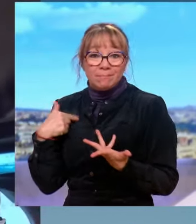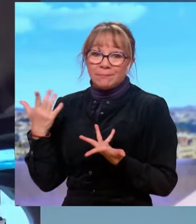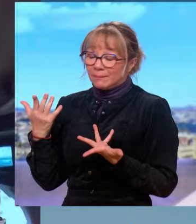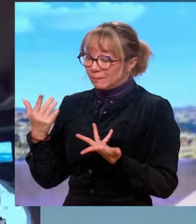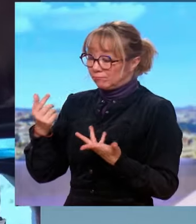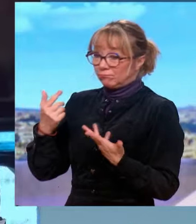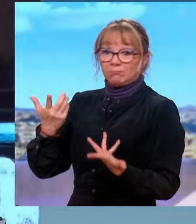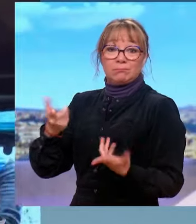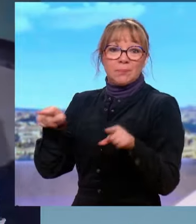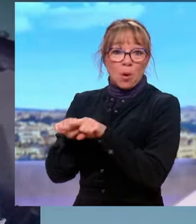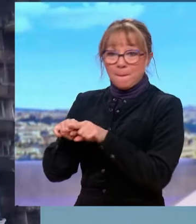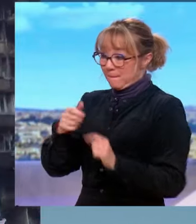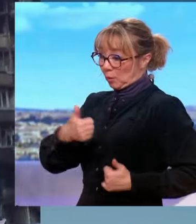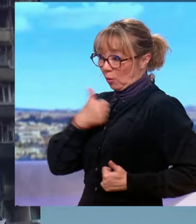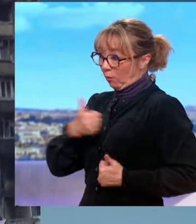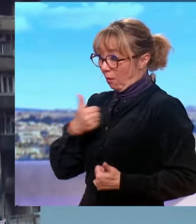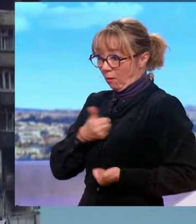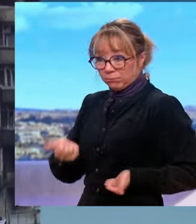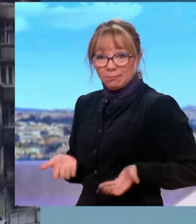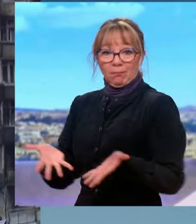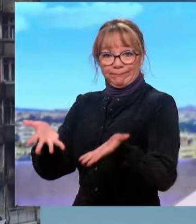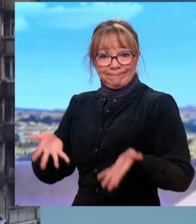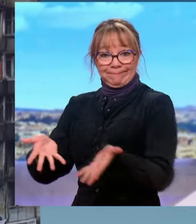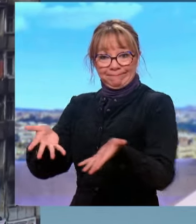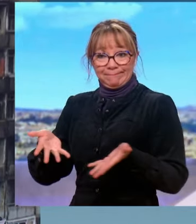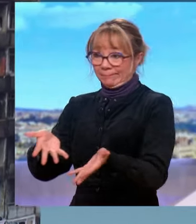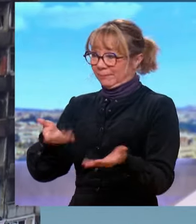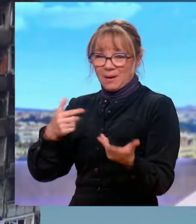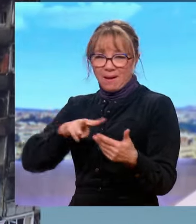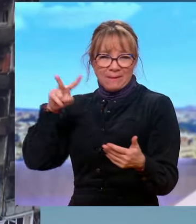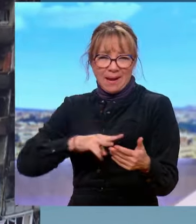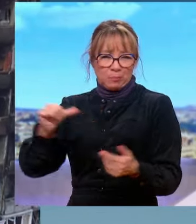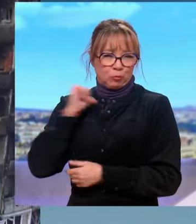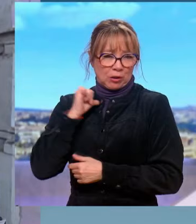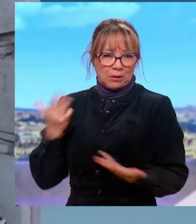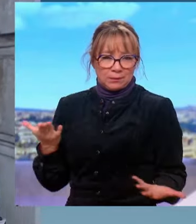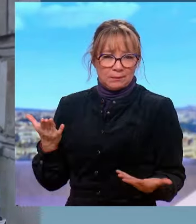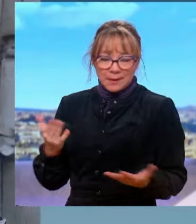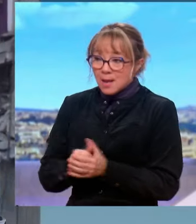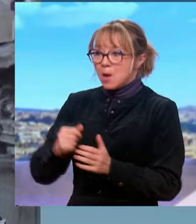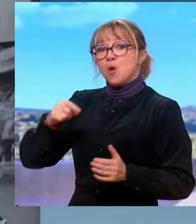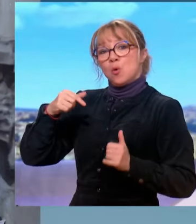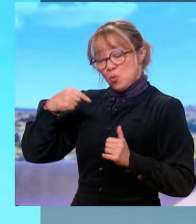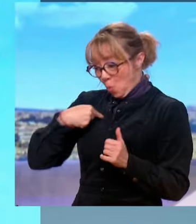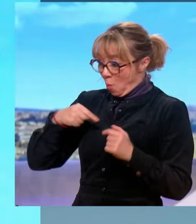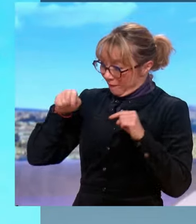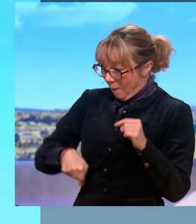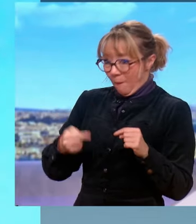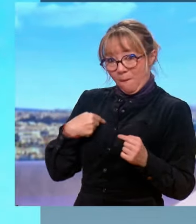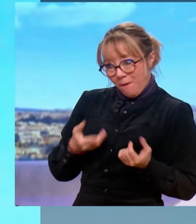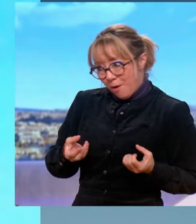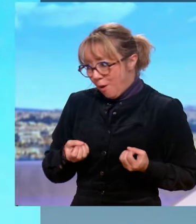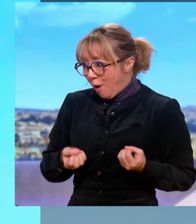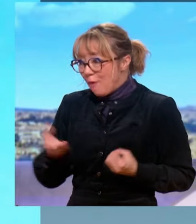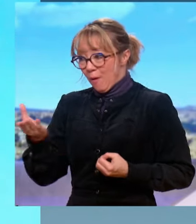comme dans une boucherie, il nous faut aider les Ukrainiens d'un point de vue militaire et nous devons réarmer les Ukrainiens.'est extrêmement clair. Il faut